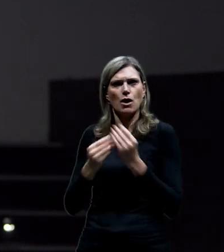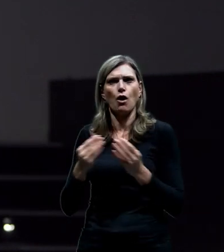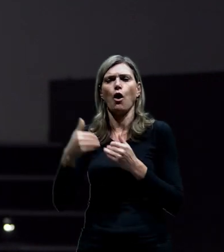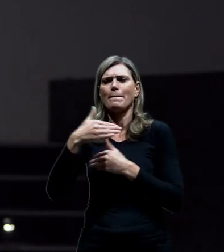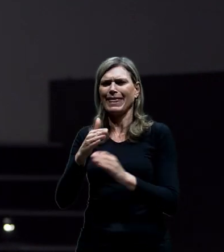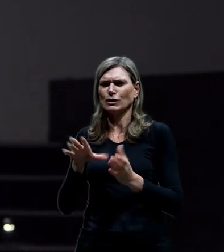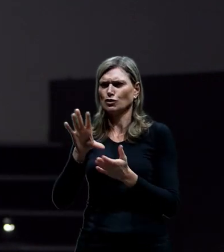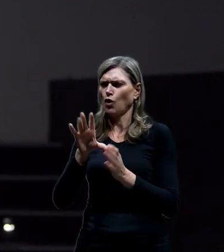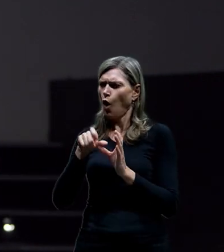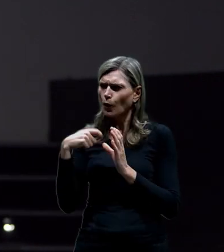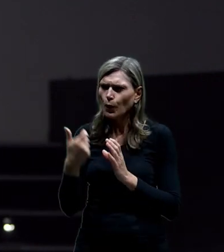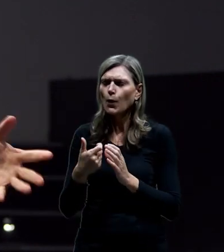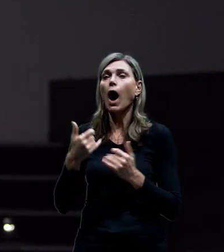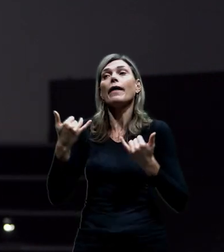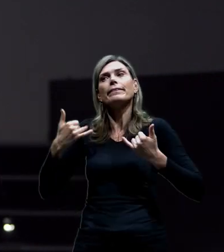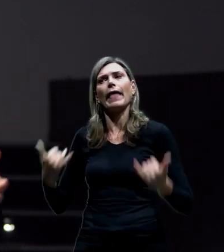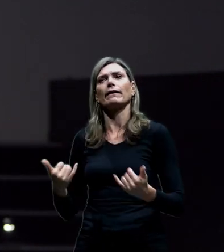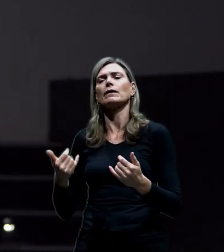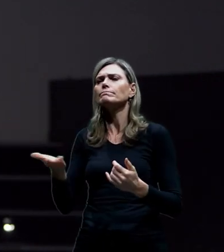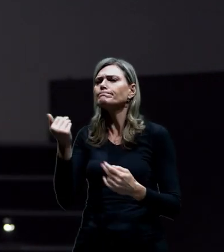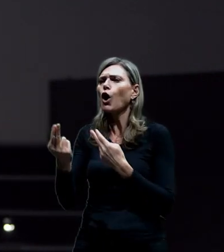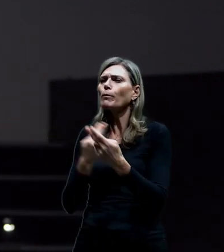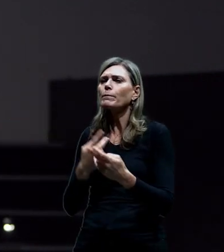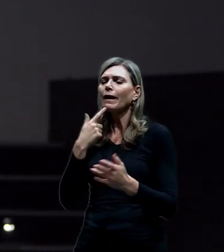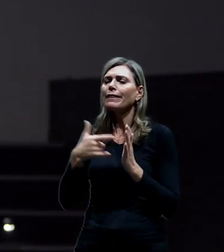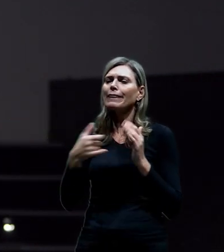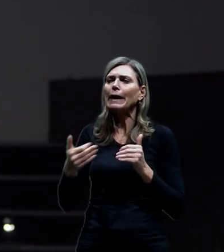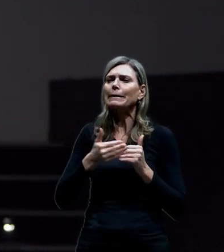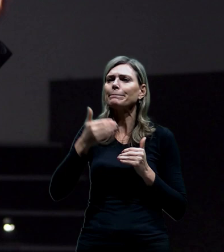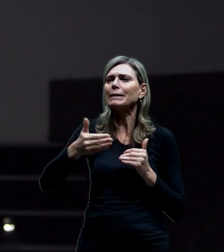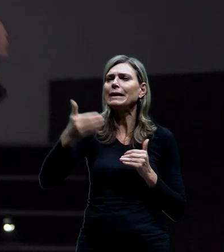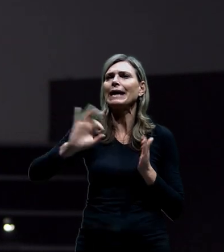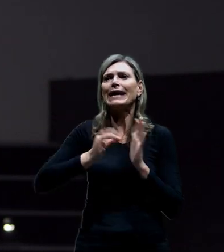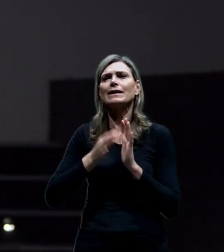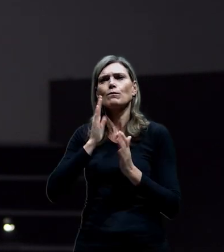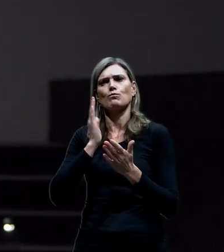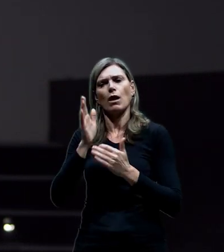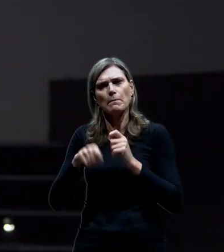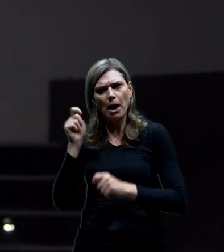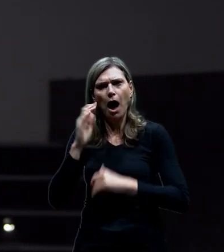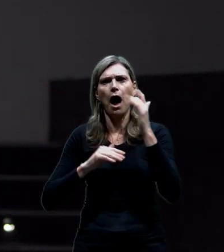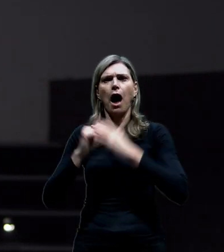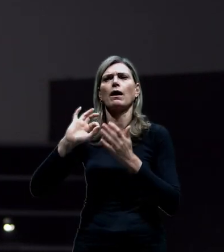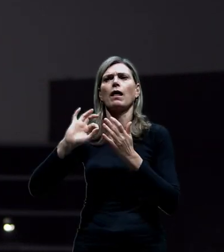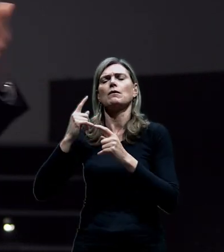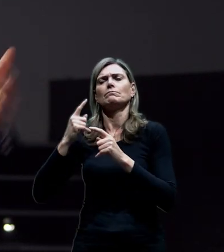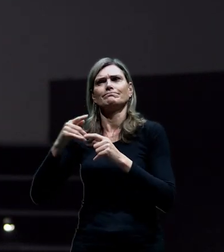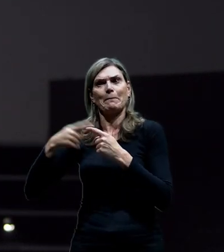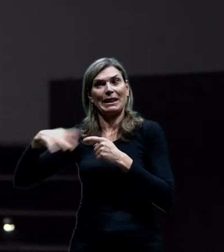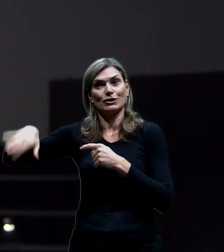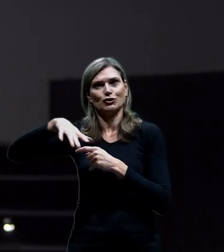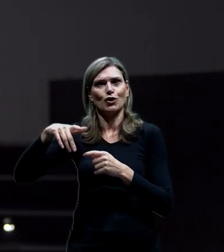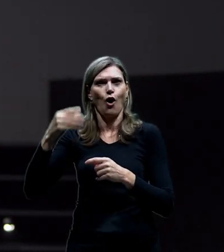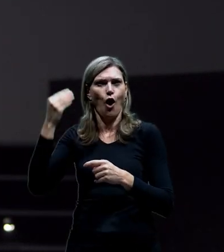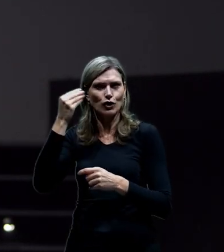často se o tom bavíme, ale jaké jsou aktuální termíny těch dostaveb těch jednotlivých projektů nebo těch částí, které jsou právě poblíž holejšoviček, na kterých